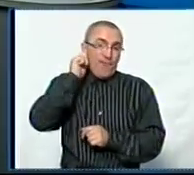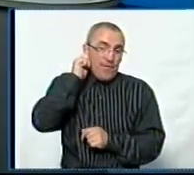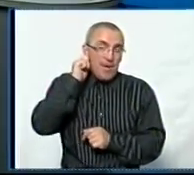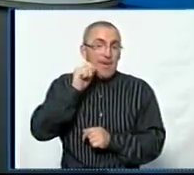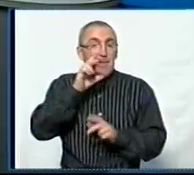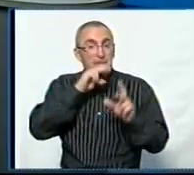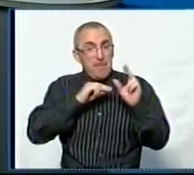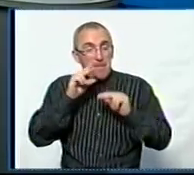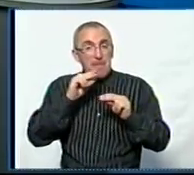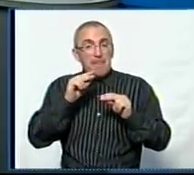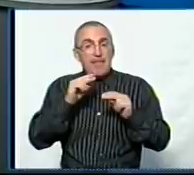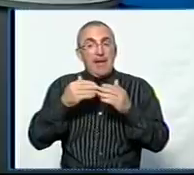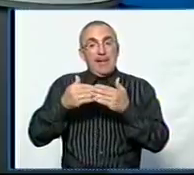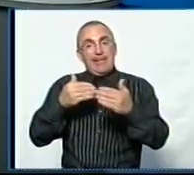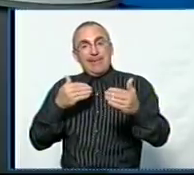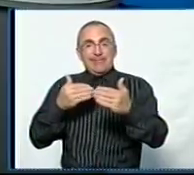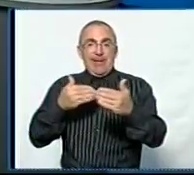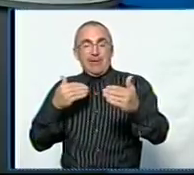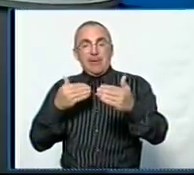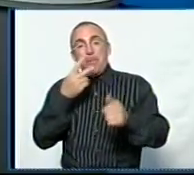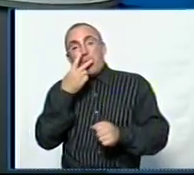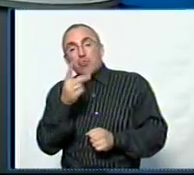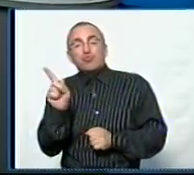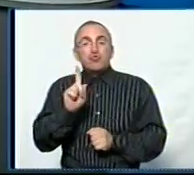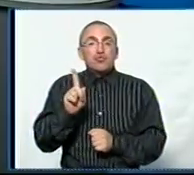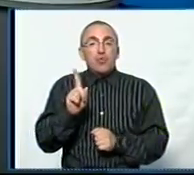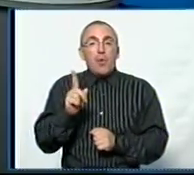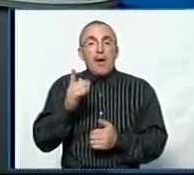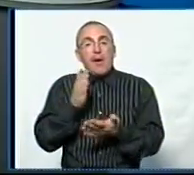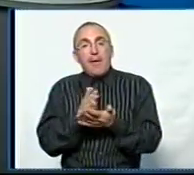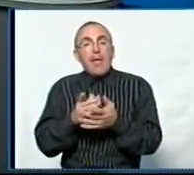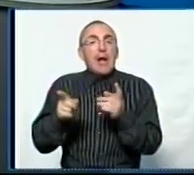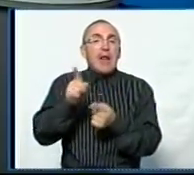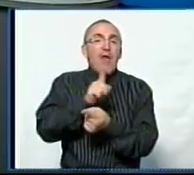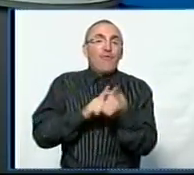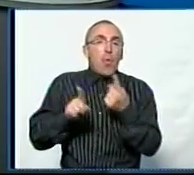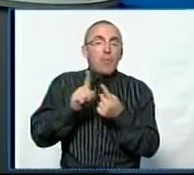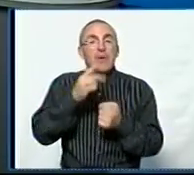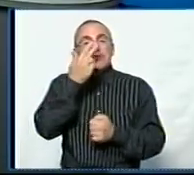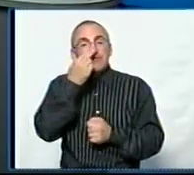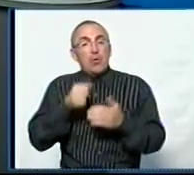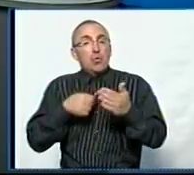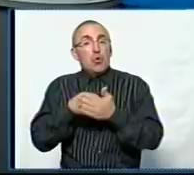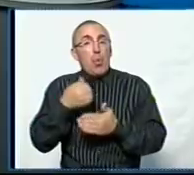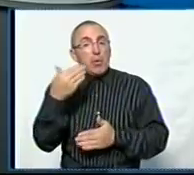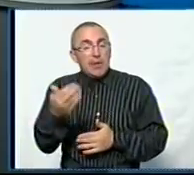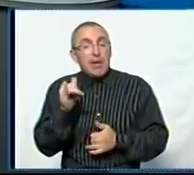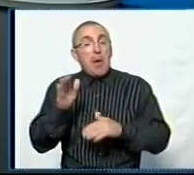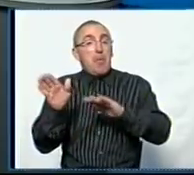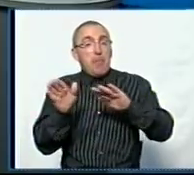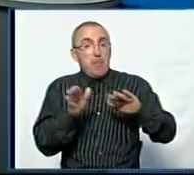намагаються поки що дистанціюватися, подивитися, що з собою являється реформа, звикнути до неї, щоб потім